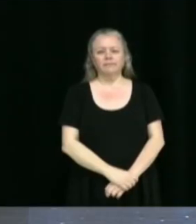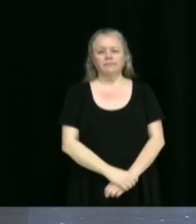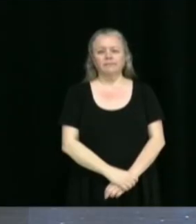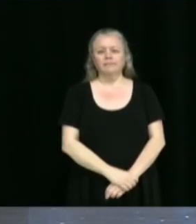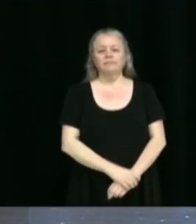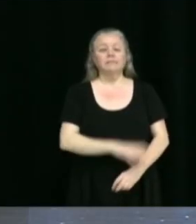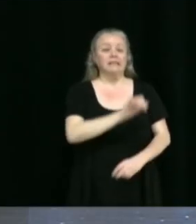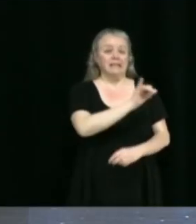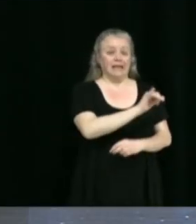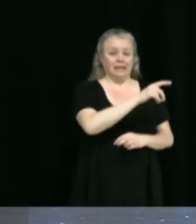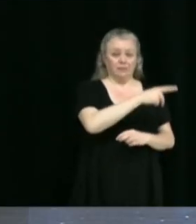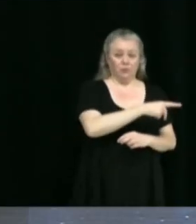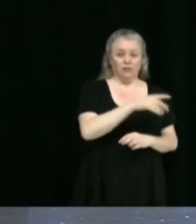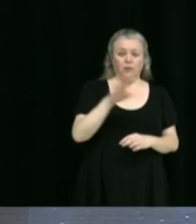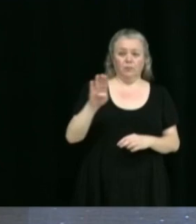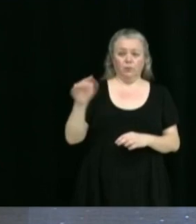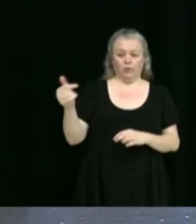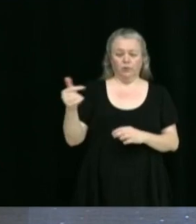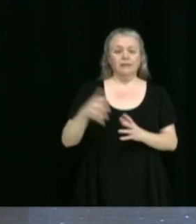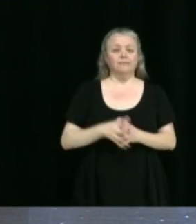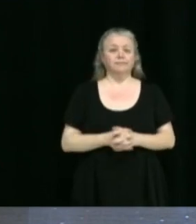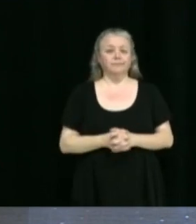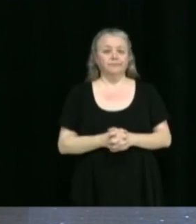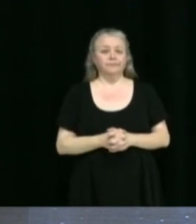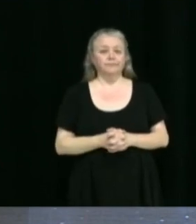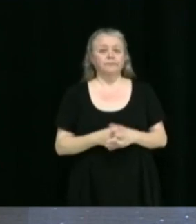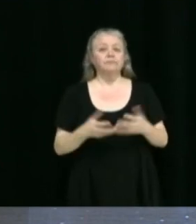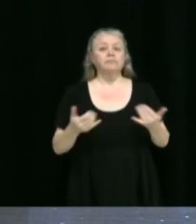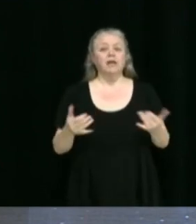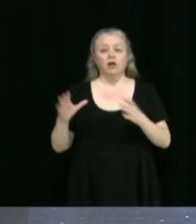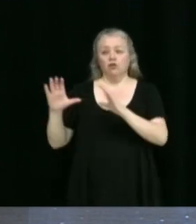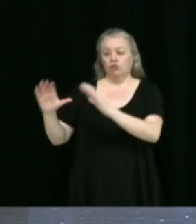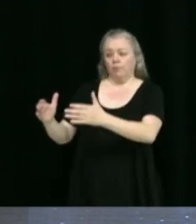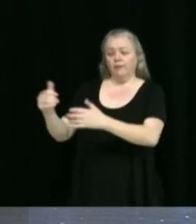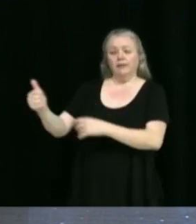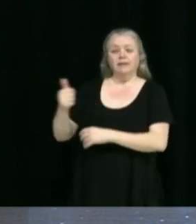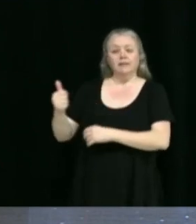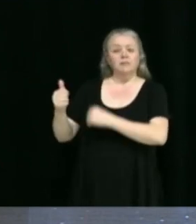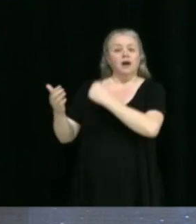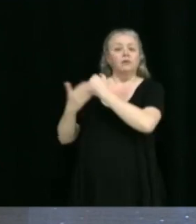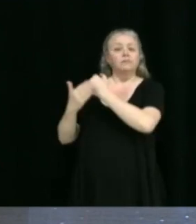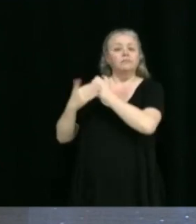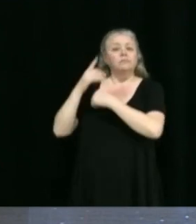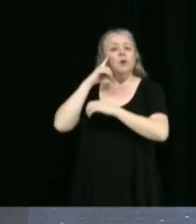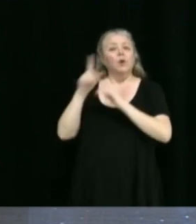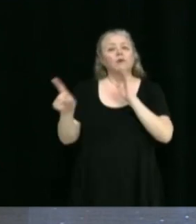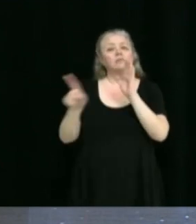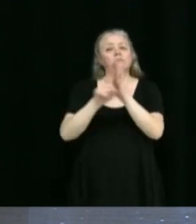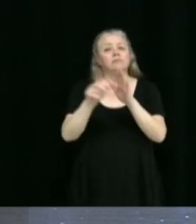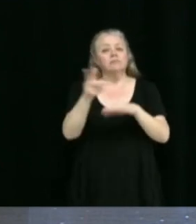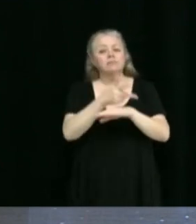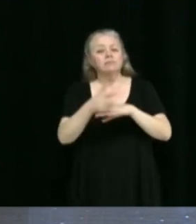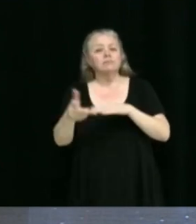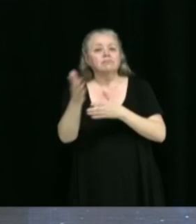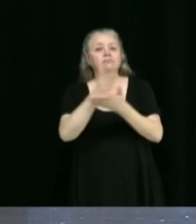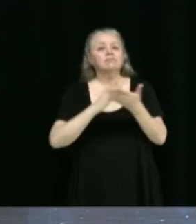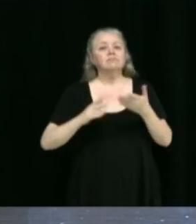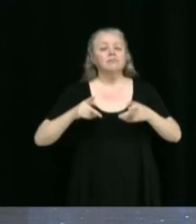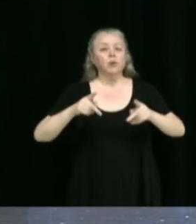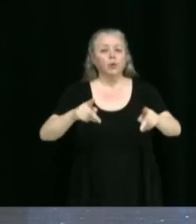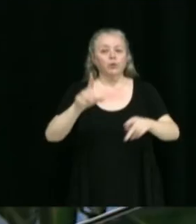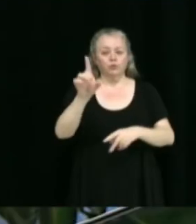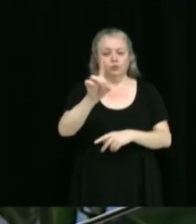Yannick Poisson, Benoît Gauthier. Recommandation du comité des transports visant à interdire le stationnement sur une partie de la rue Dumas.